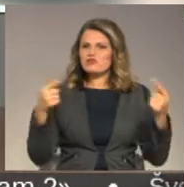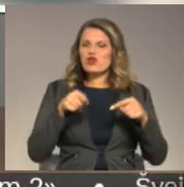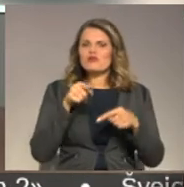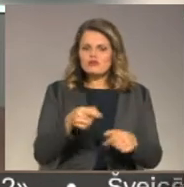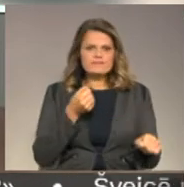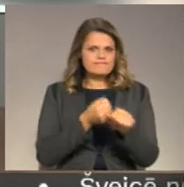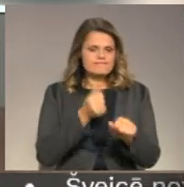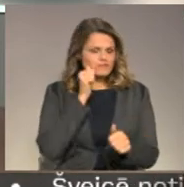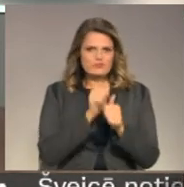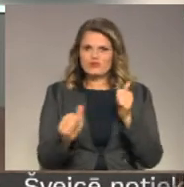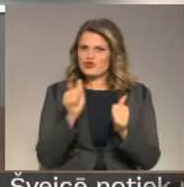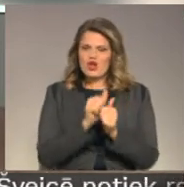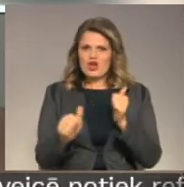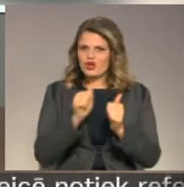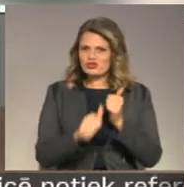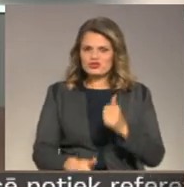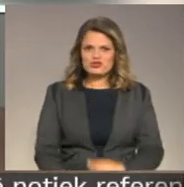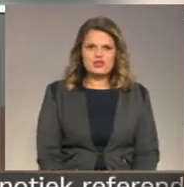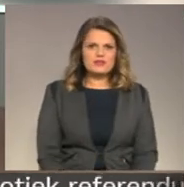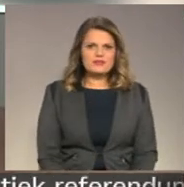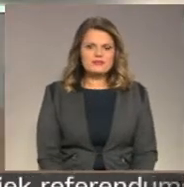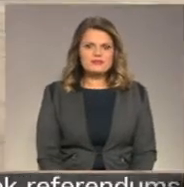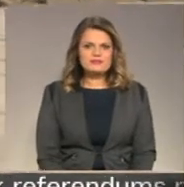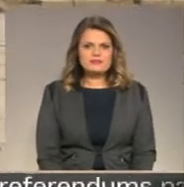tur sadursmes notiek visbiežāk un torpināja kīnca.